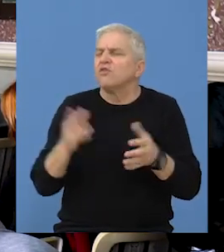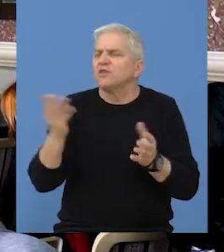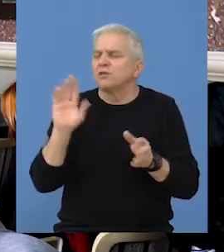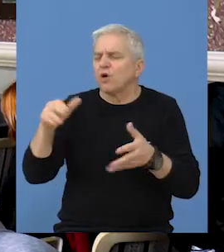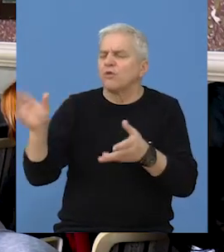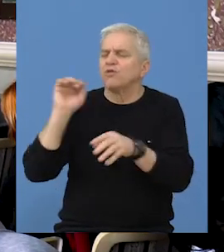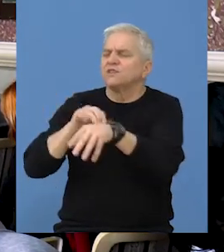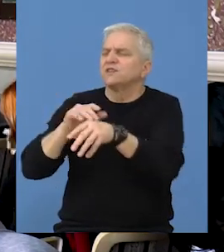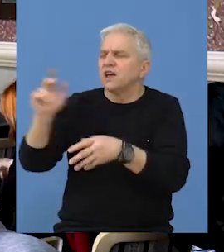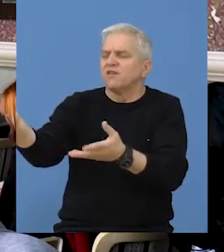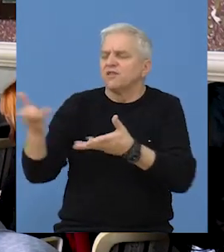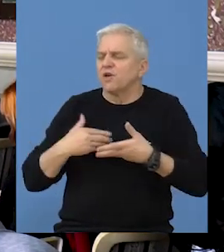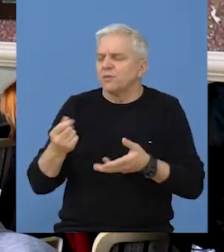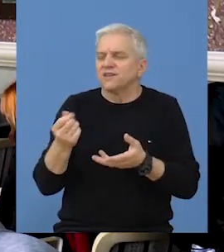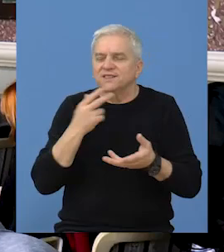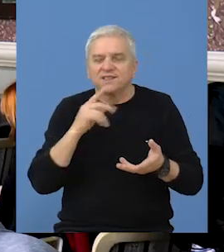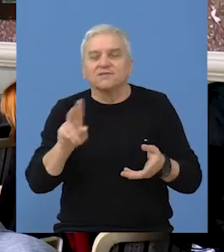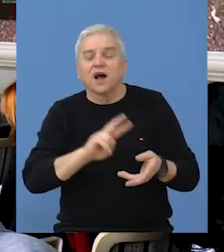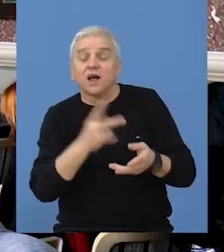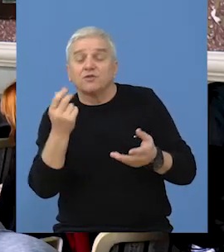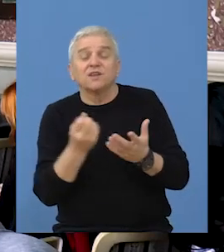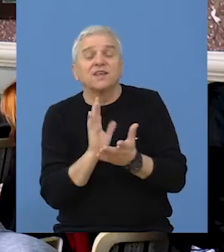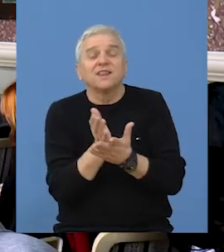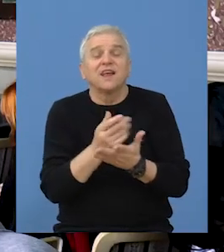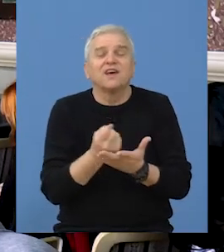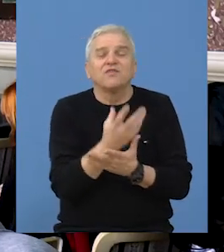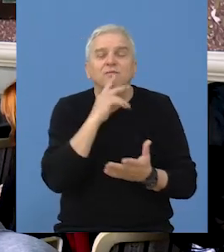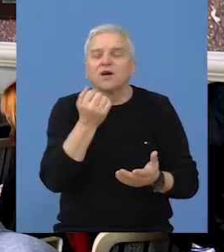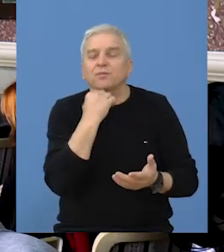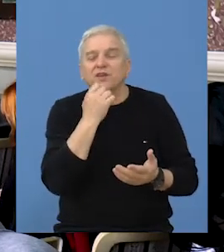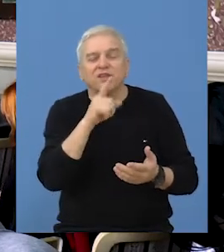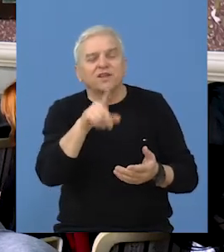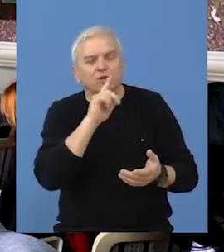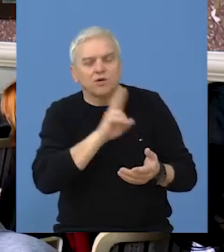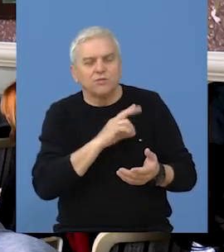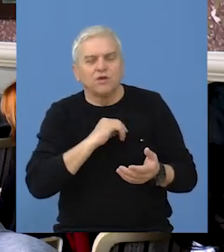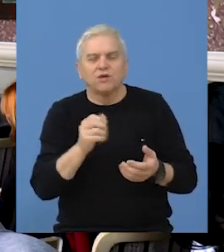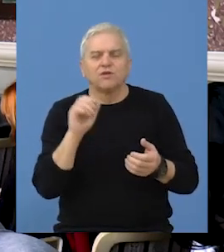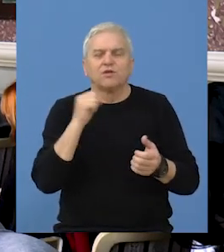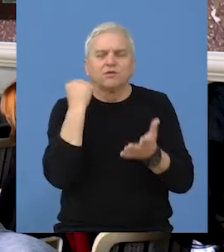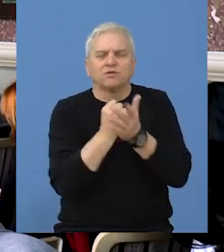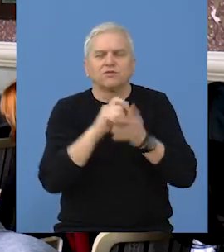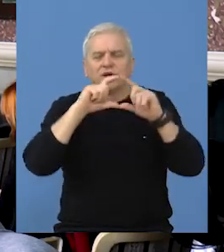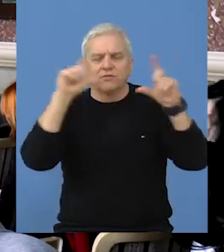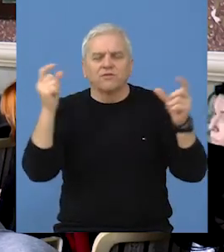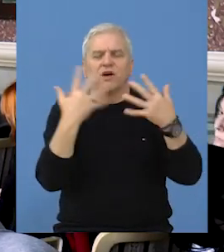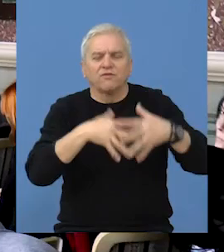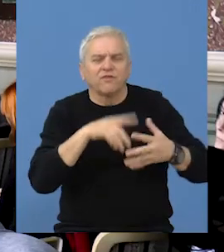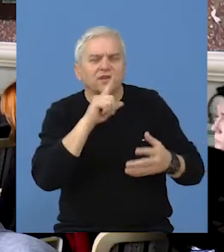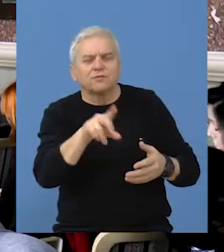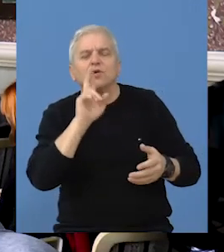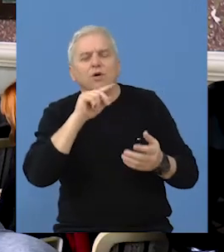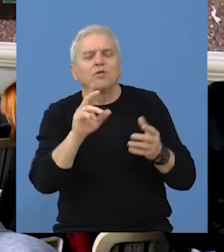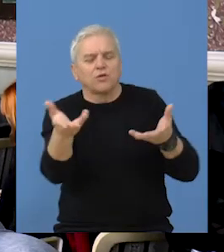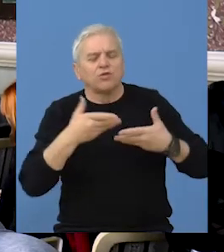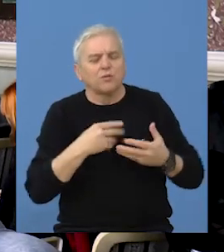obrate da dobiju sredstva, a drugi deo informacije odnoseće se na one prirednike i preduzetnike koji već obavljaju registrovnu poslovnu delatnost,